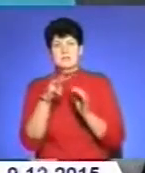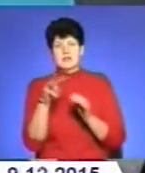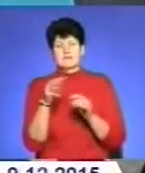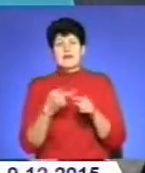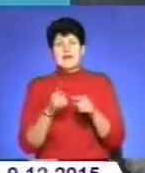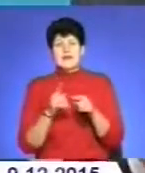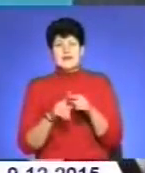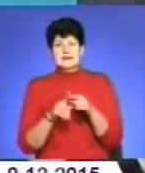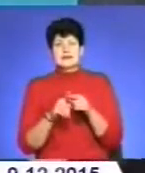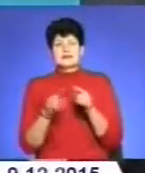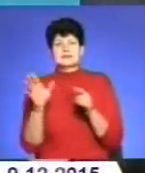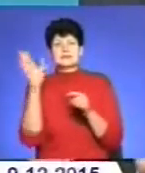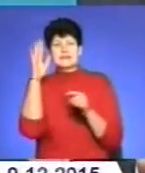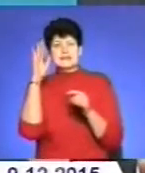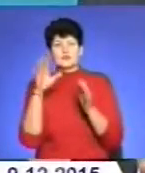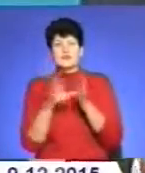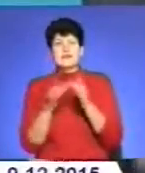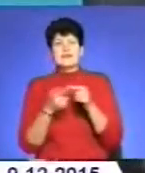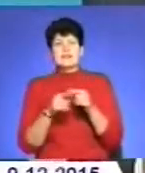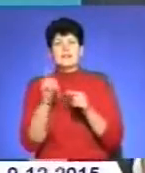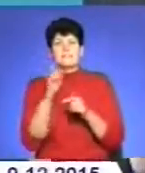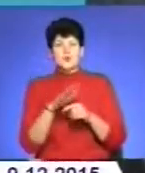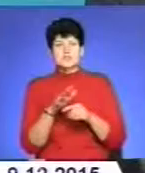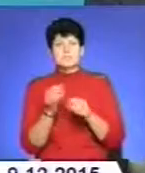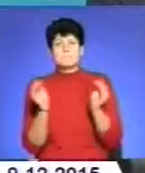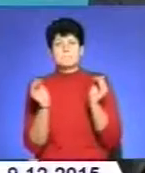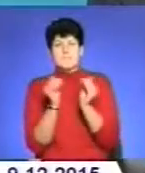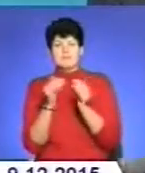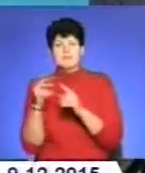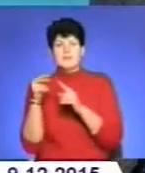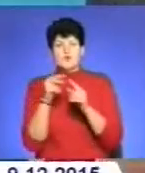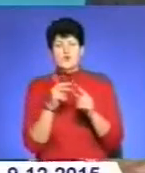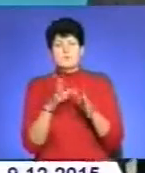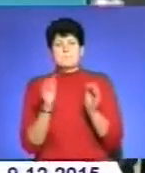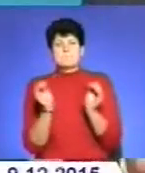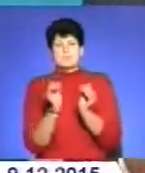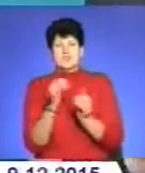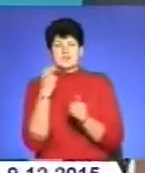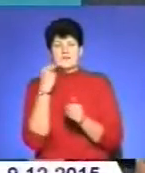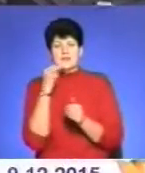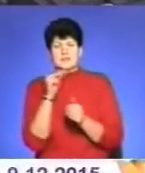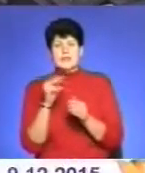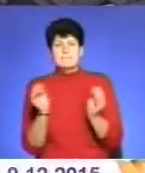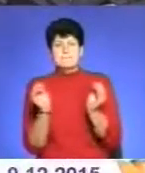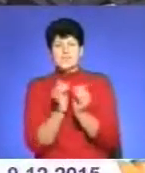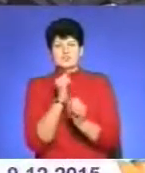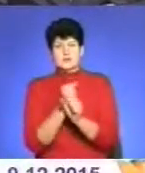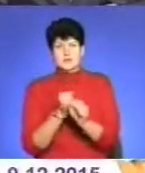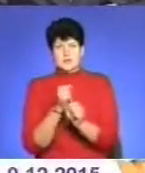зрення гідроенергетики, це плохо. Чем менше напори, тим менше ефективність, тим менше ми виробляє.